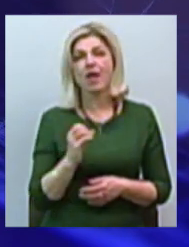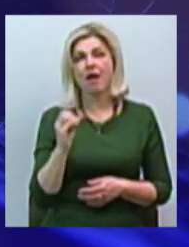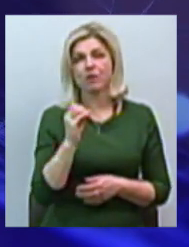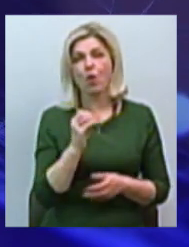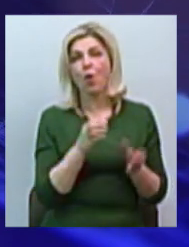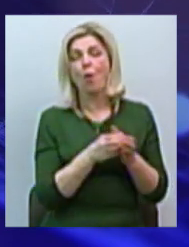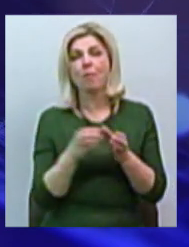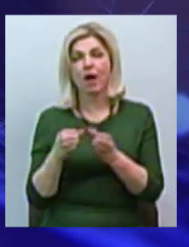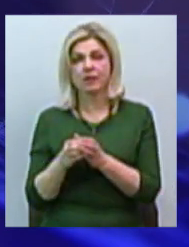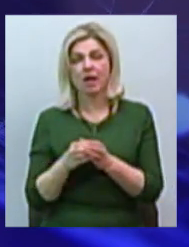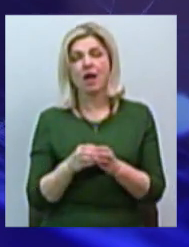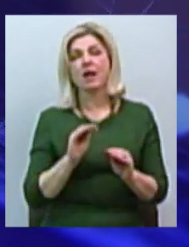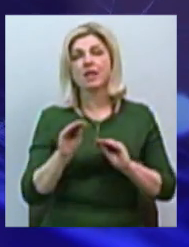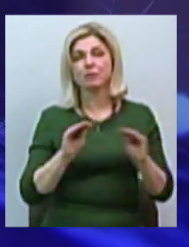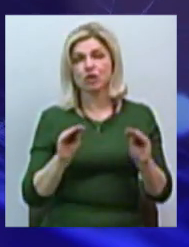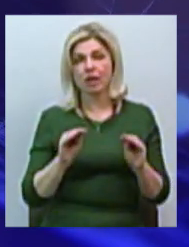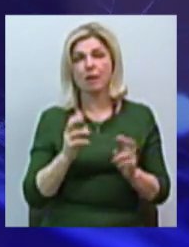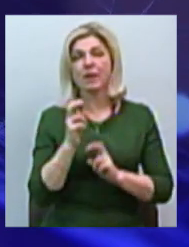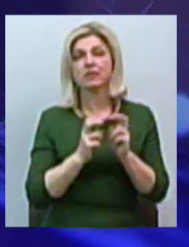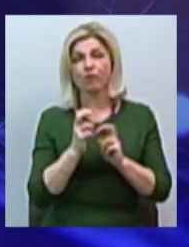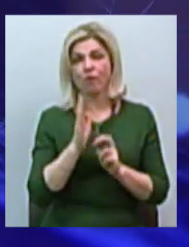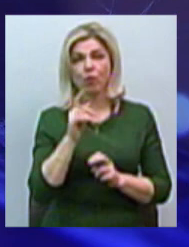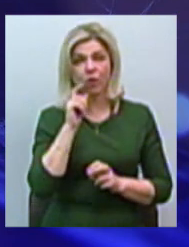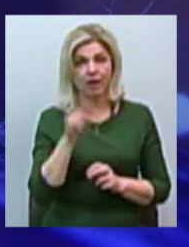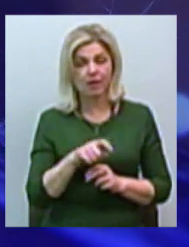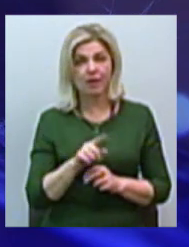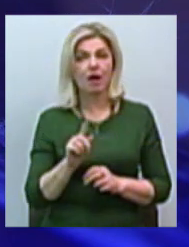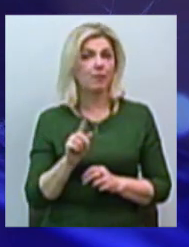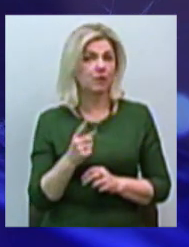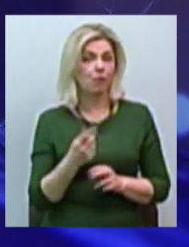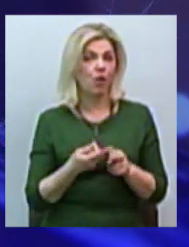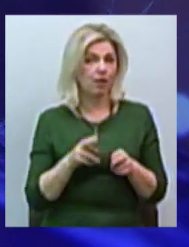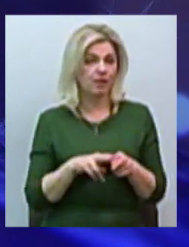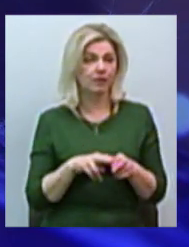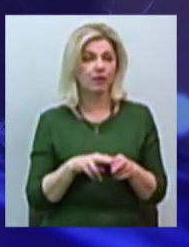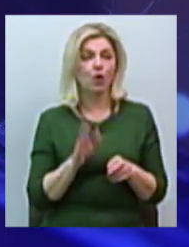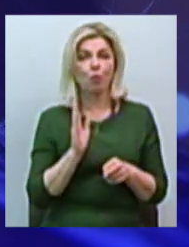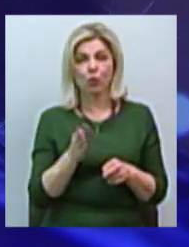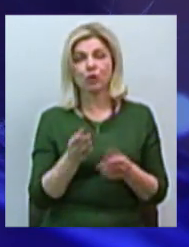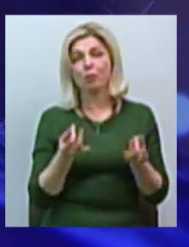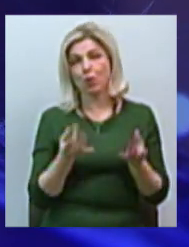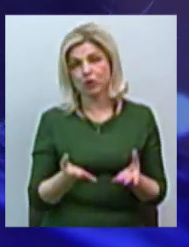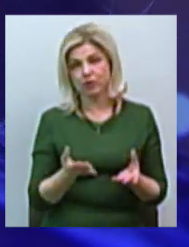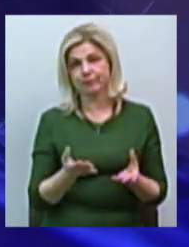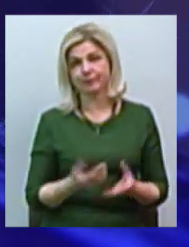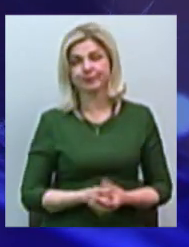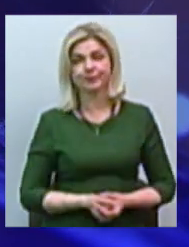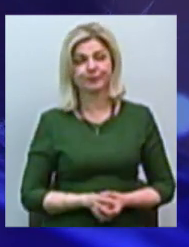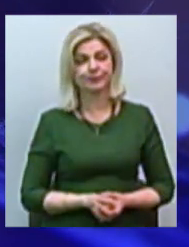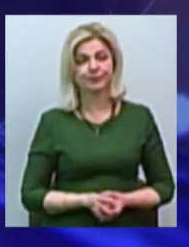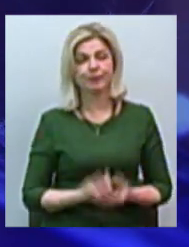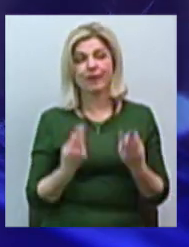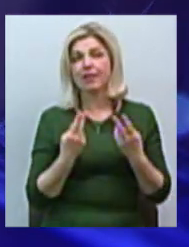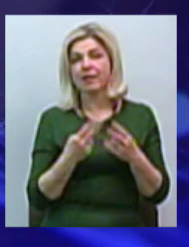розміщать производство в Україні, тому що, опять же, їм буде проще, потім сертифікація, ну не треба бути